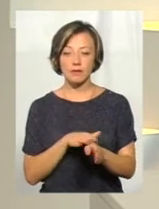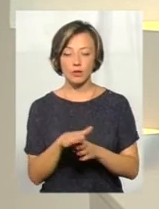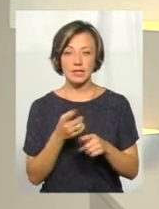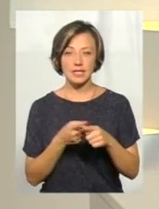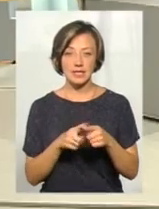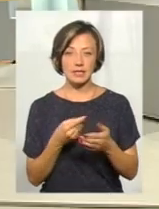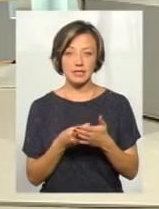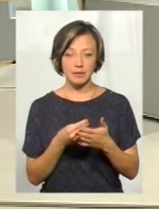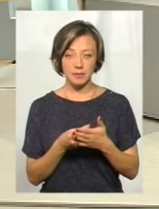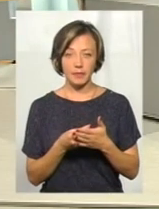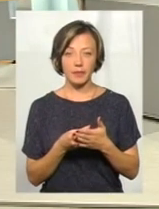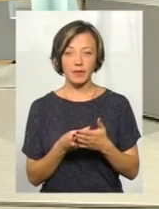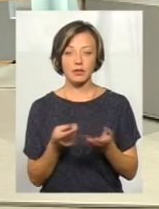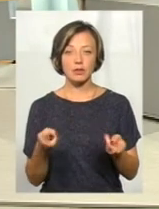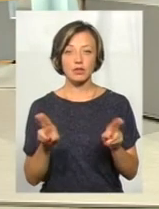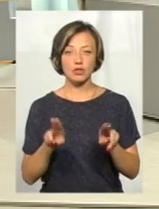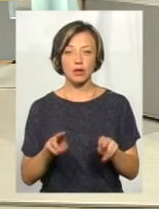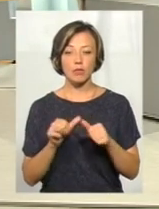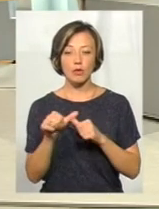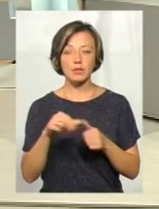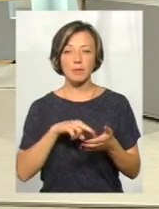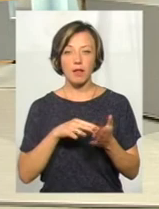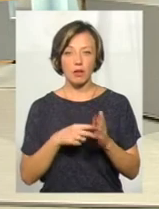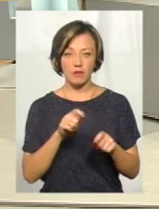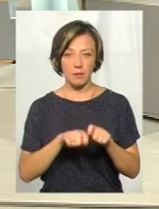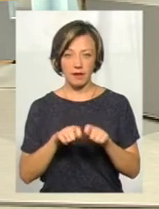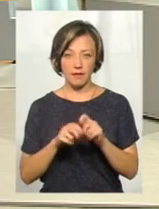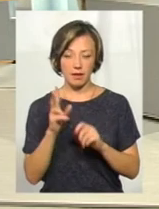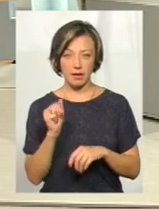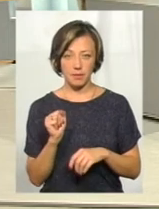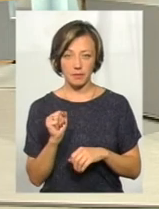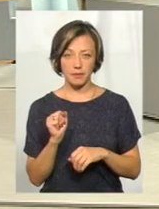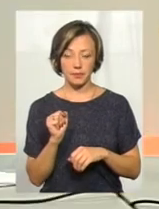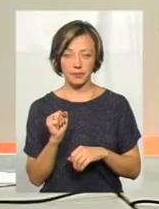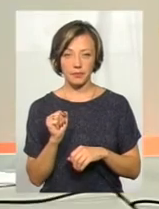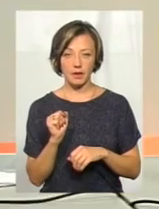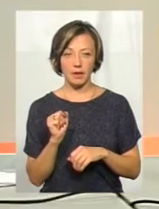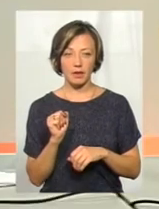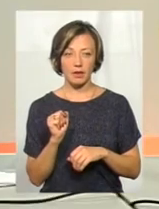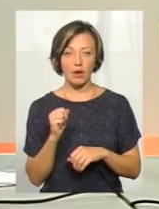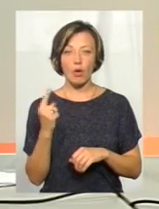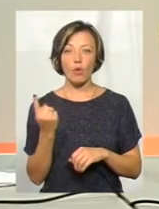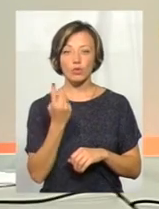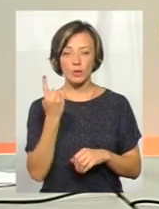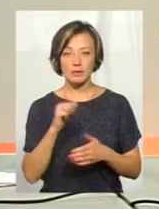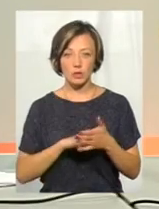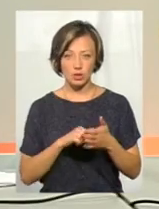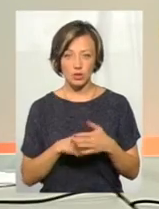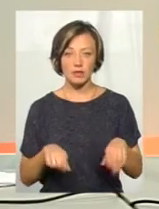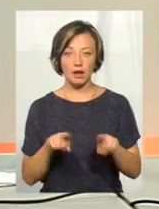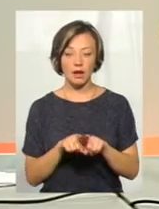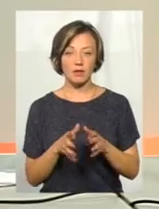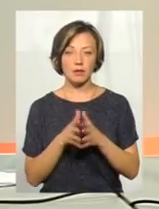цих цін, які регулює держава, залишається позапланова перевірка. І вона одною із причин, і вона така